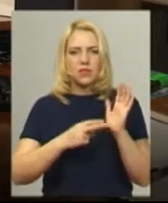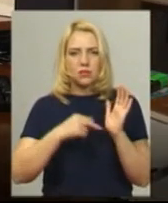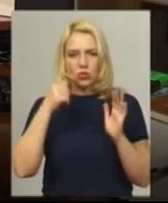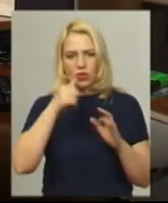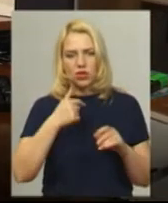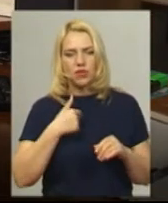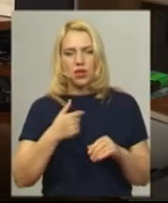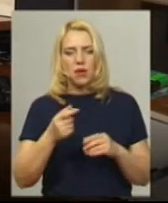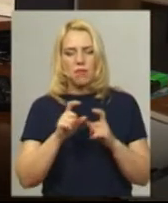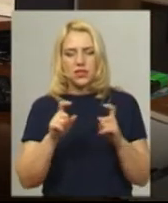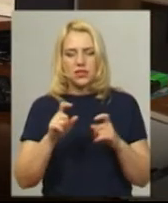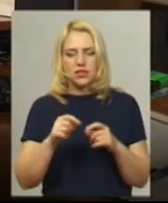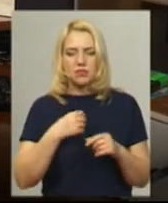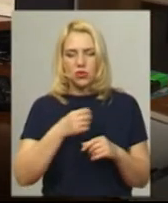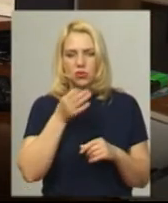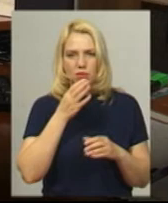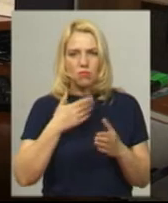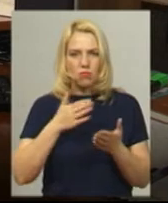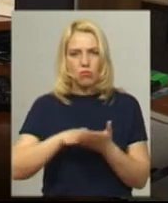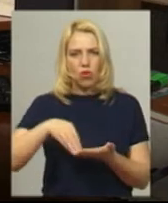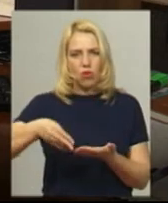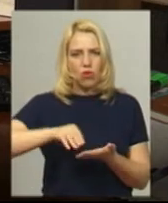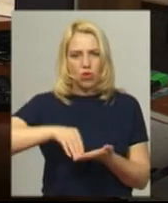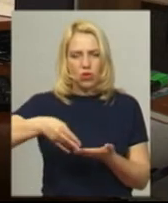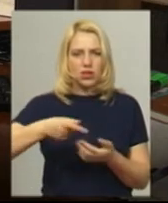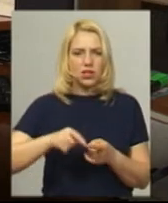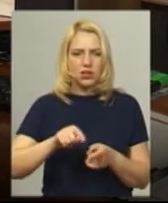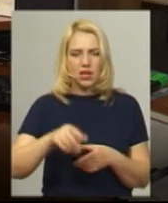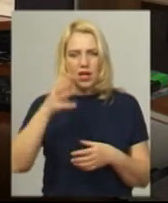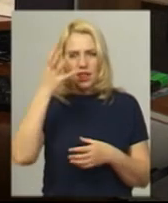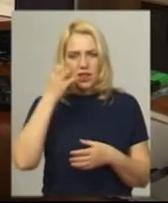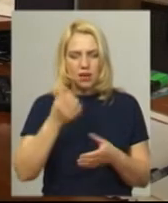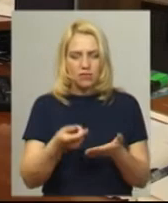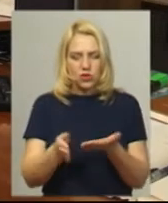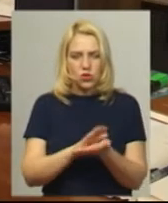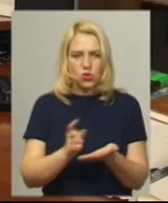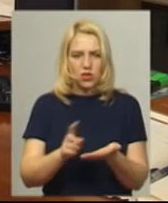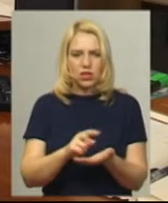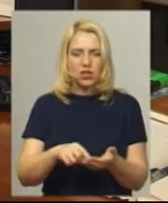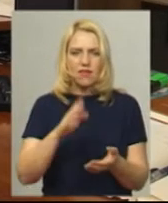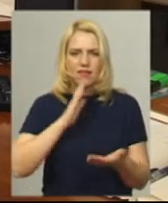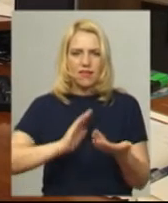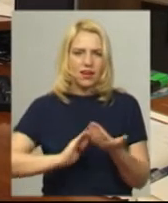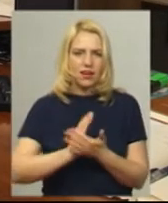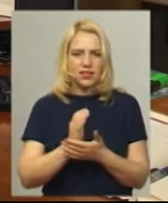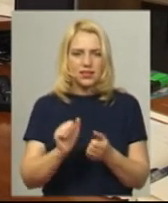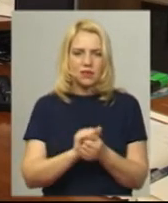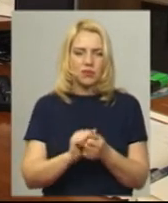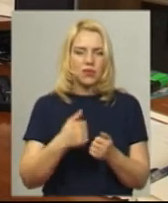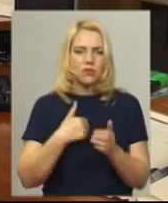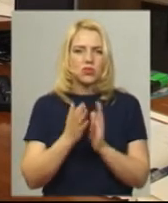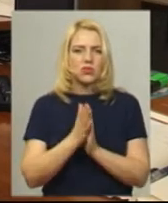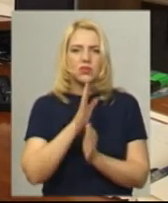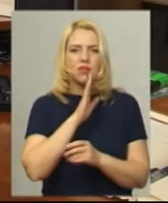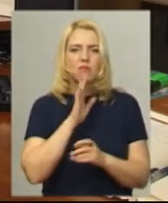такий маленький, дуже гарний, я от як зараз його пам'ятаю, з такими темними сторінками, такого не дуже якісного паперу, я дуже просила маму,